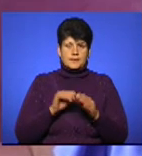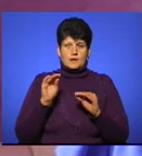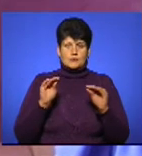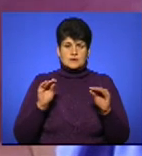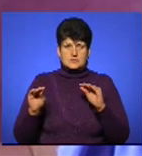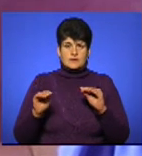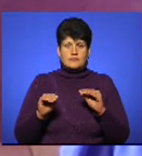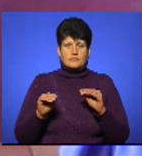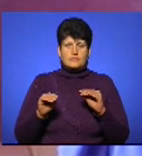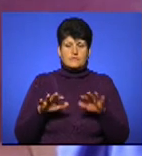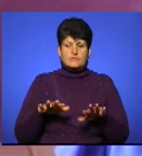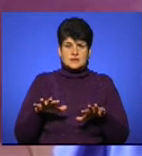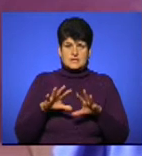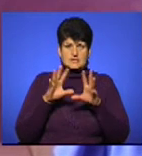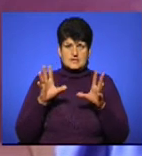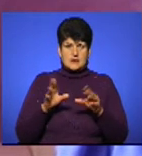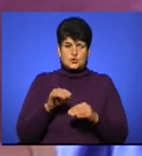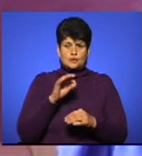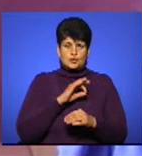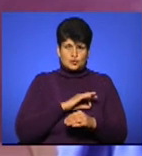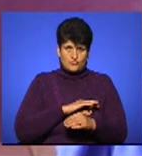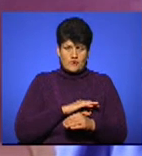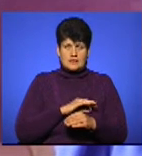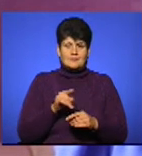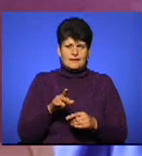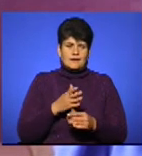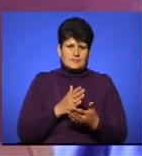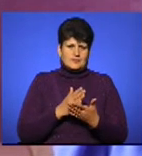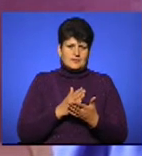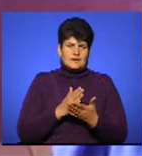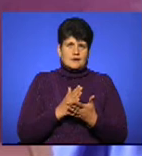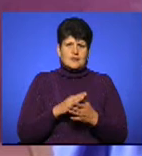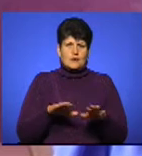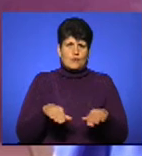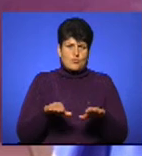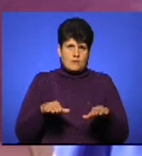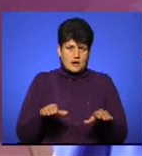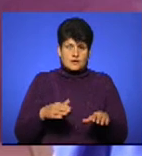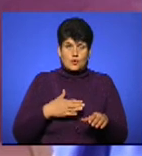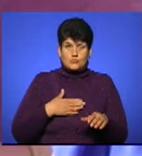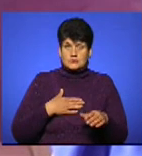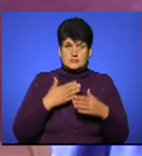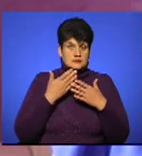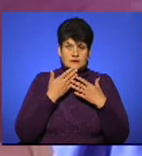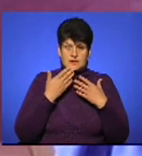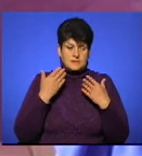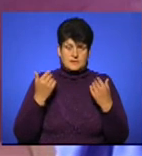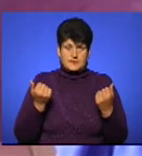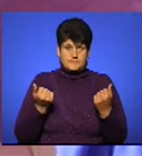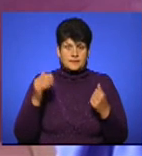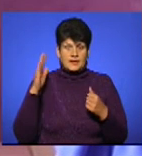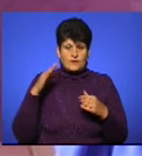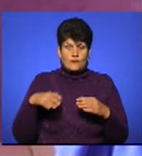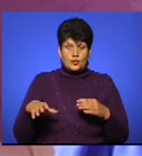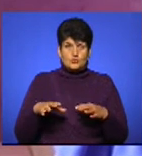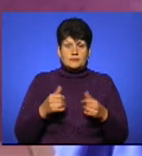місцях загального користування, там, де відбувається несанкційне купування, так як у нас немає водойм